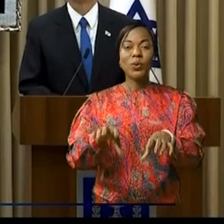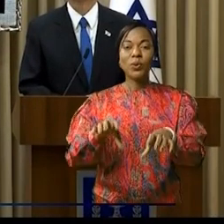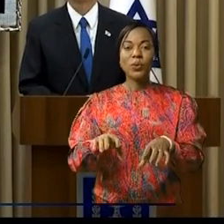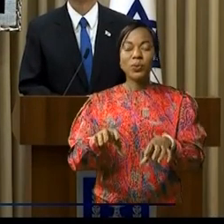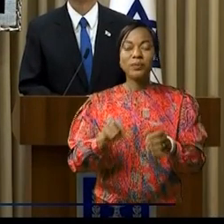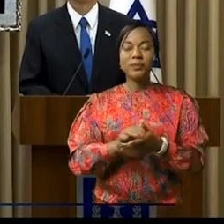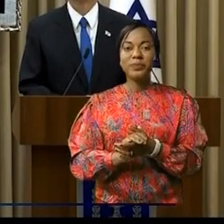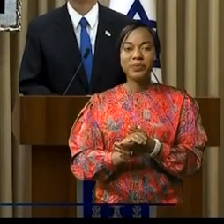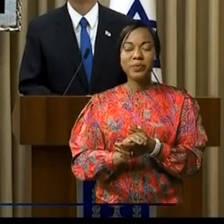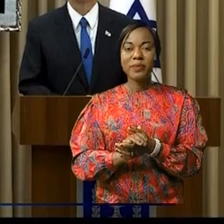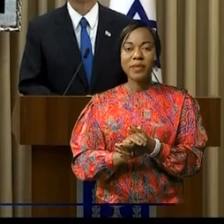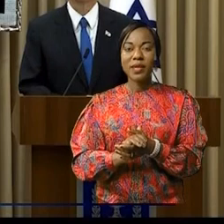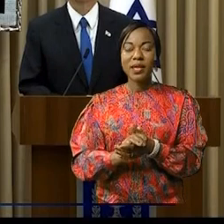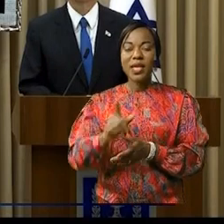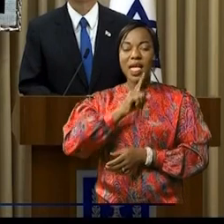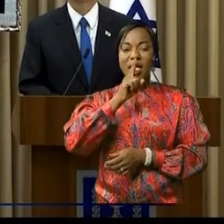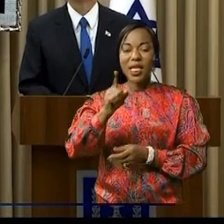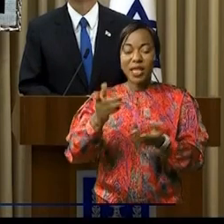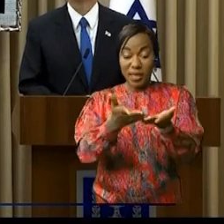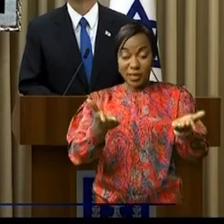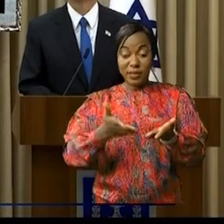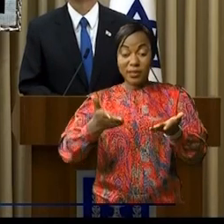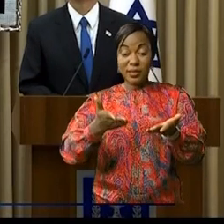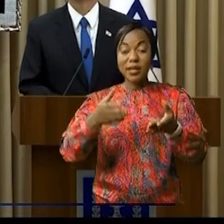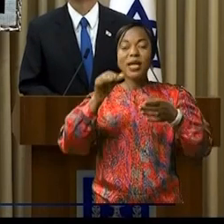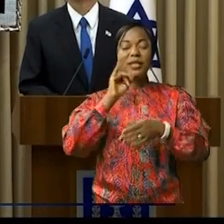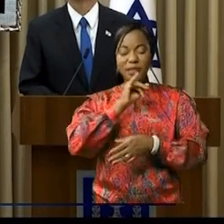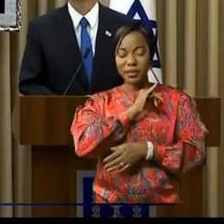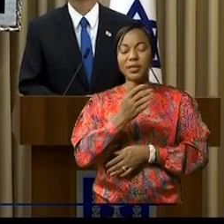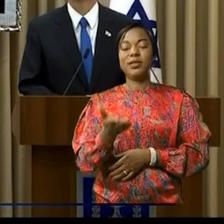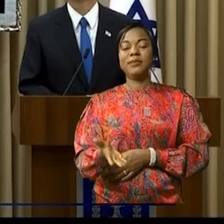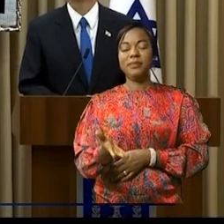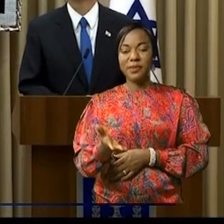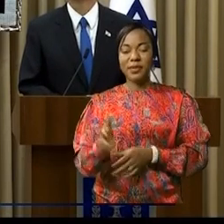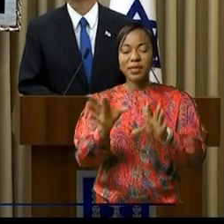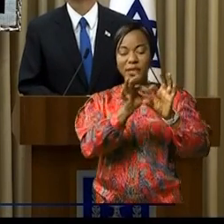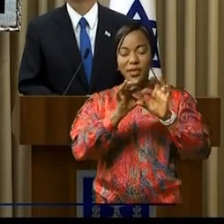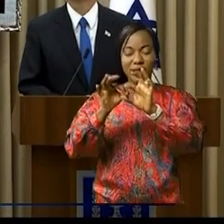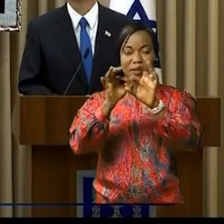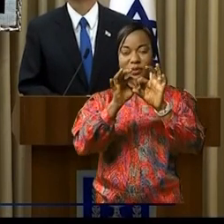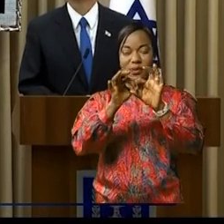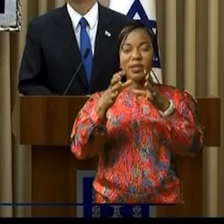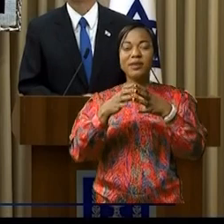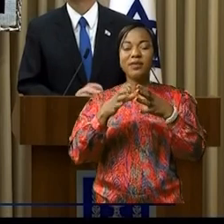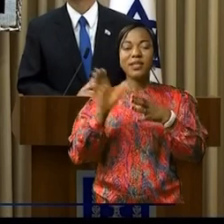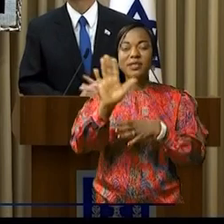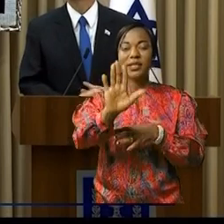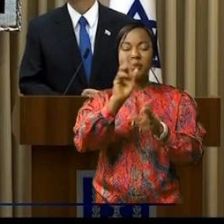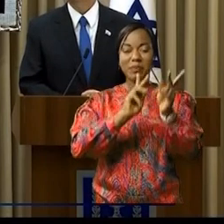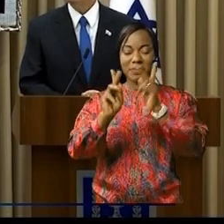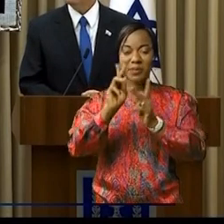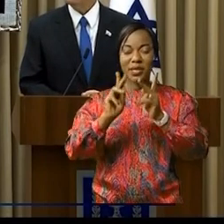est ici, en relation avec ce peuple,